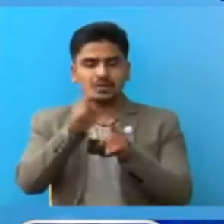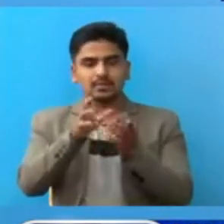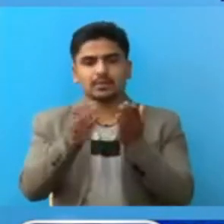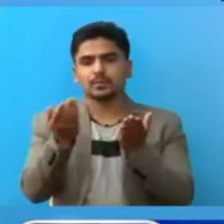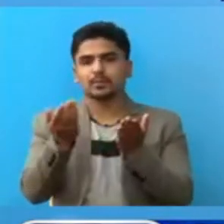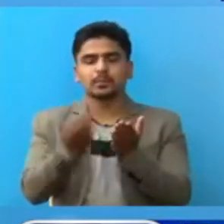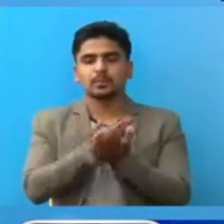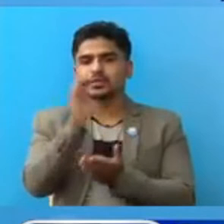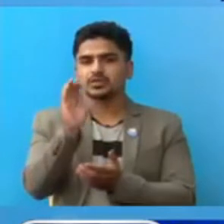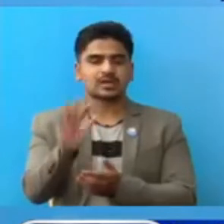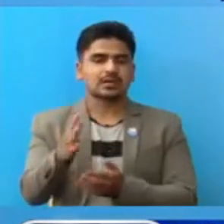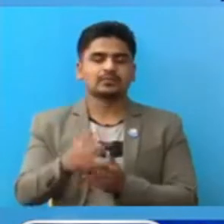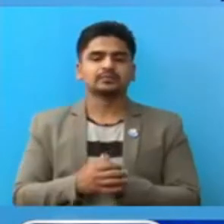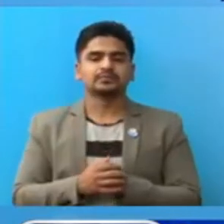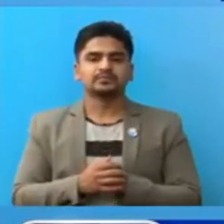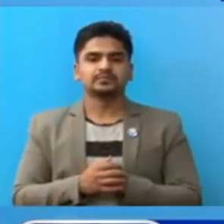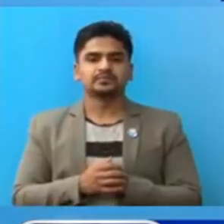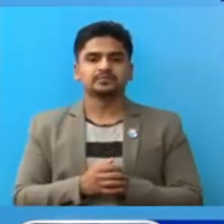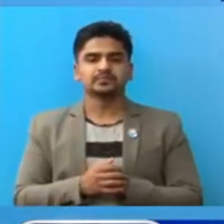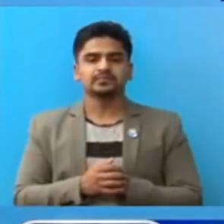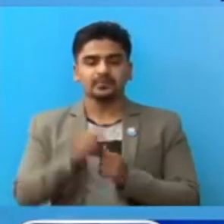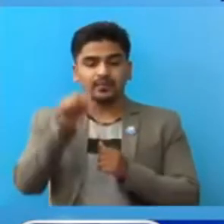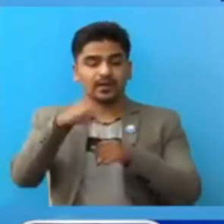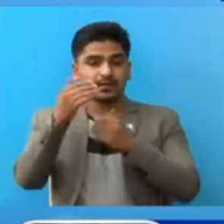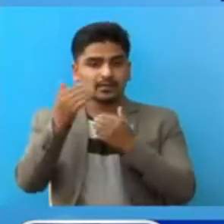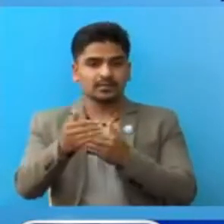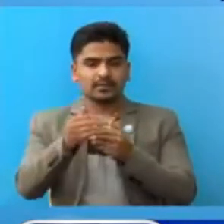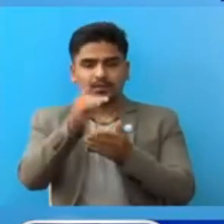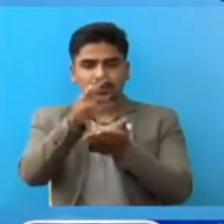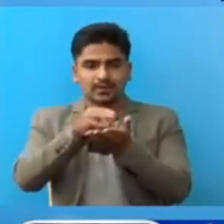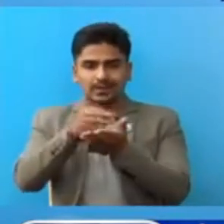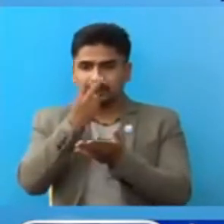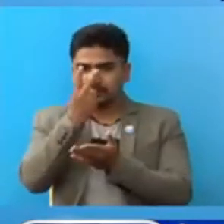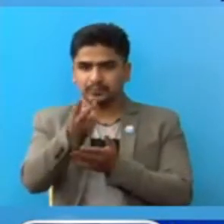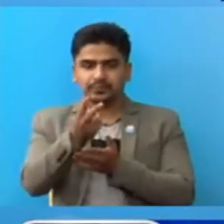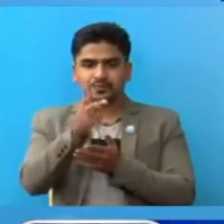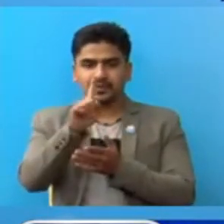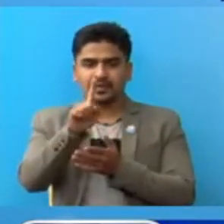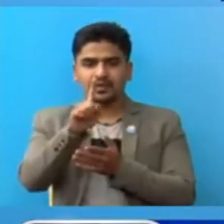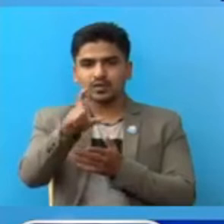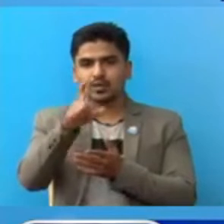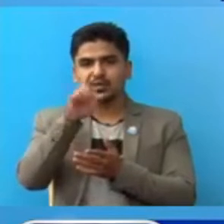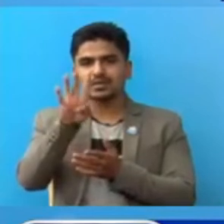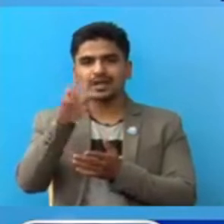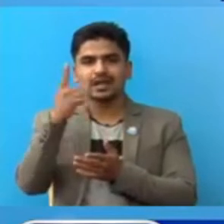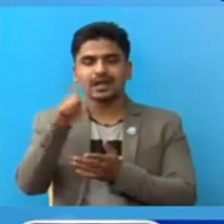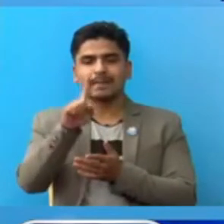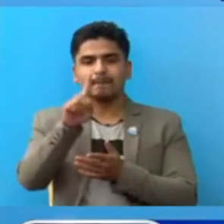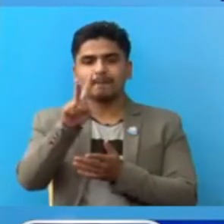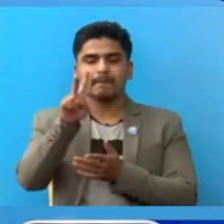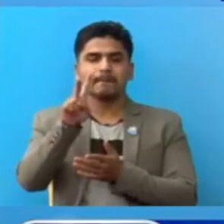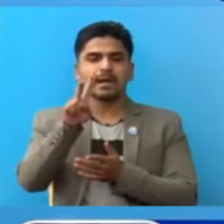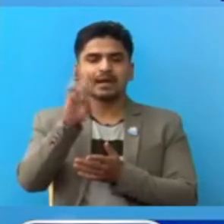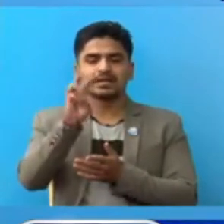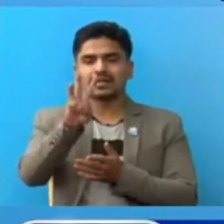अचुतो रहना सकेको छाईना आज सम्मक को तथ्यां कहेर दा एक करोड चार लाख बार हजार